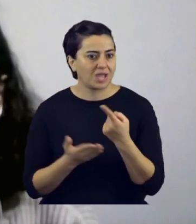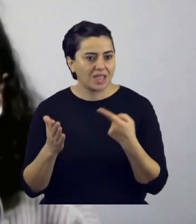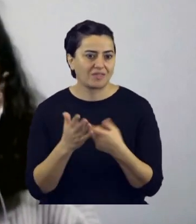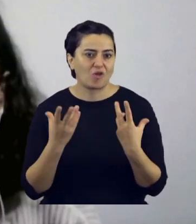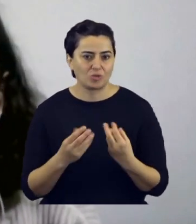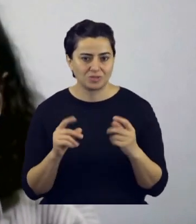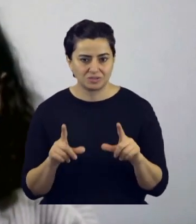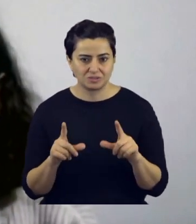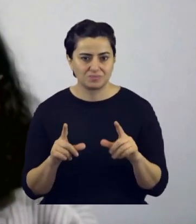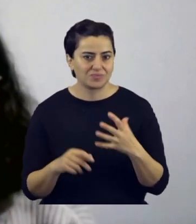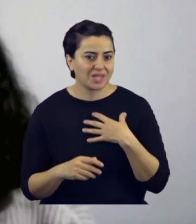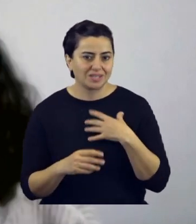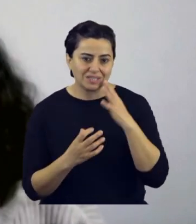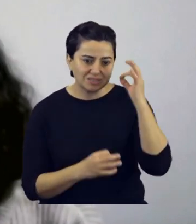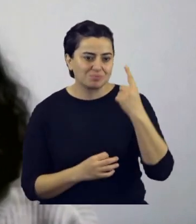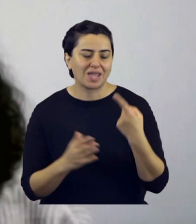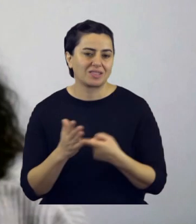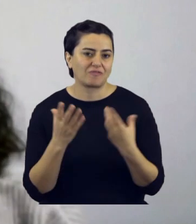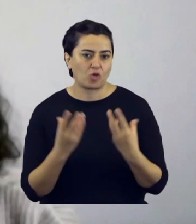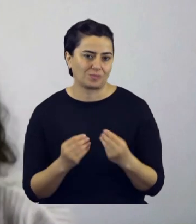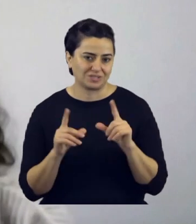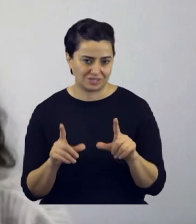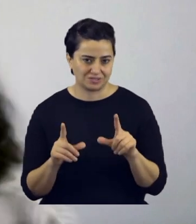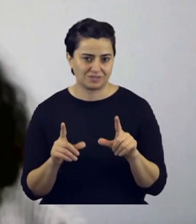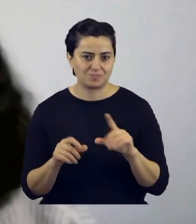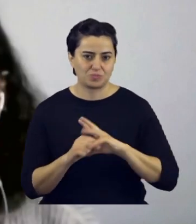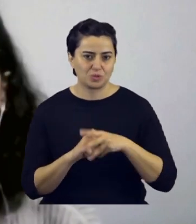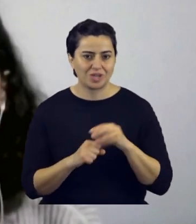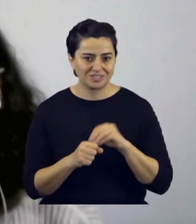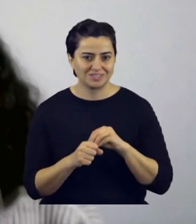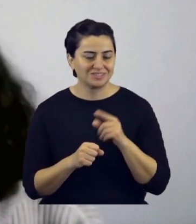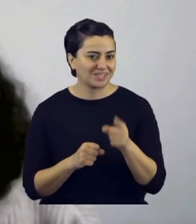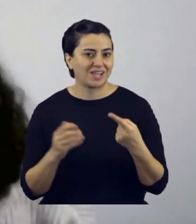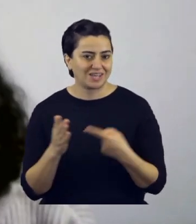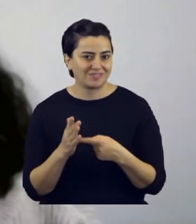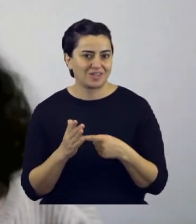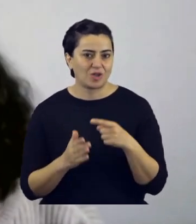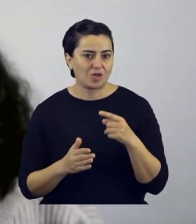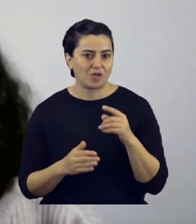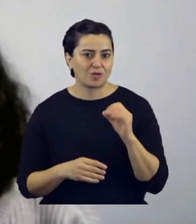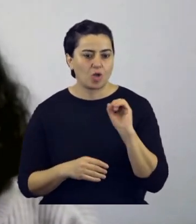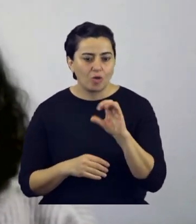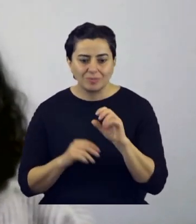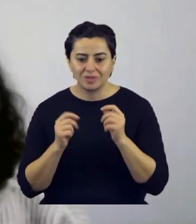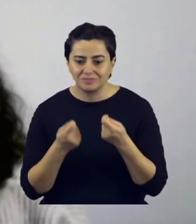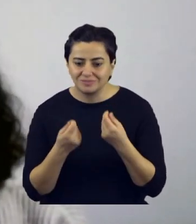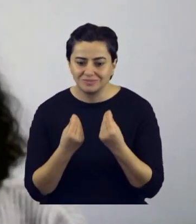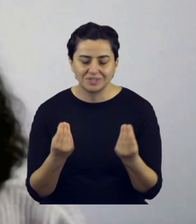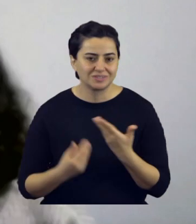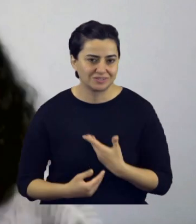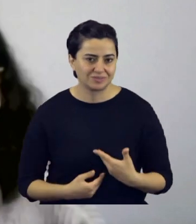Senin bir amacın olmalı. Yani her insanın bence bir amacı uğruna geliyor dünyaya. Senin amacın da ben öğretmeyi çok severim.